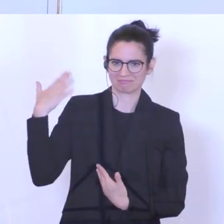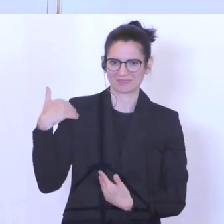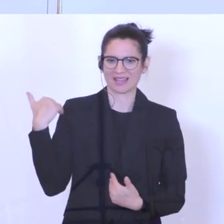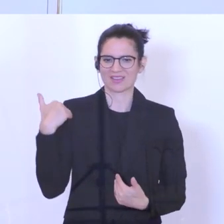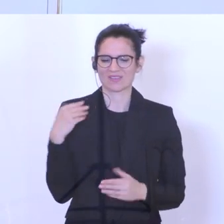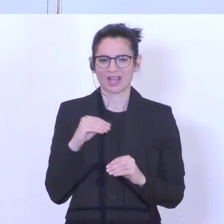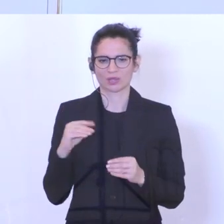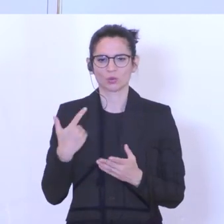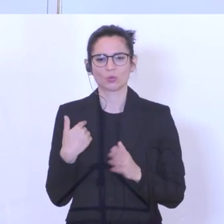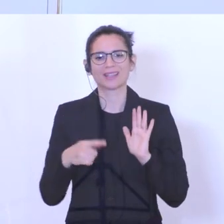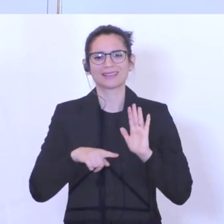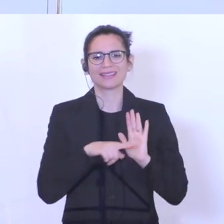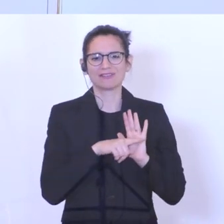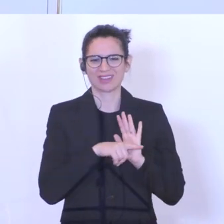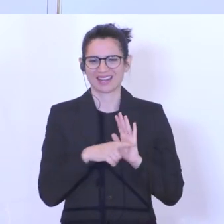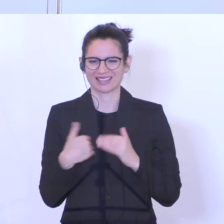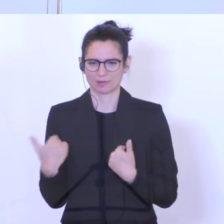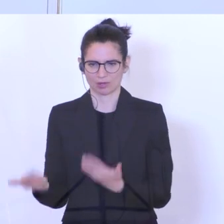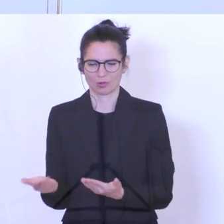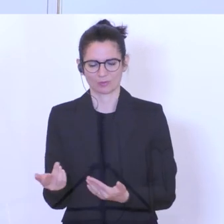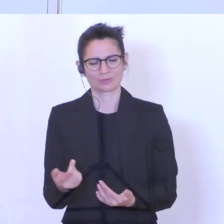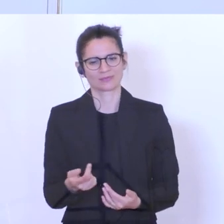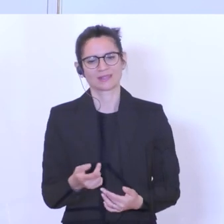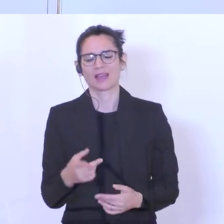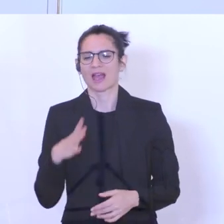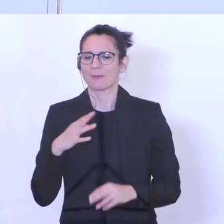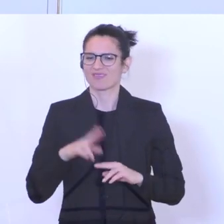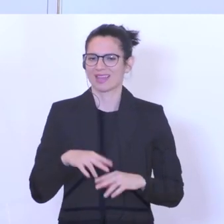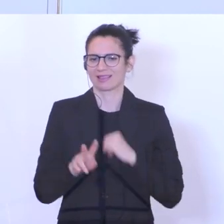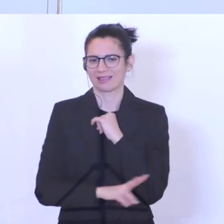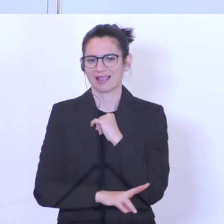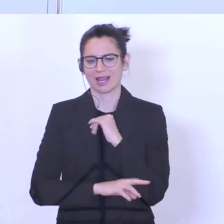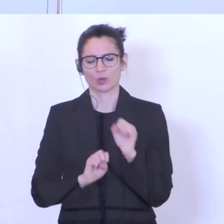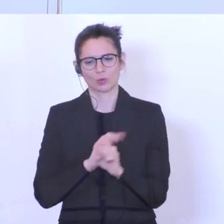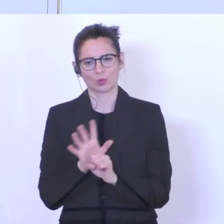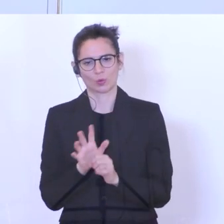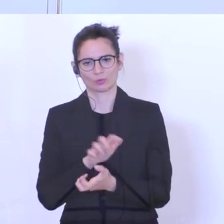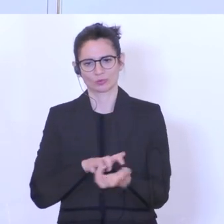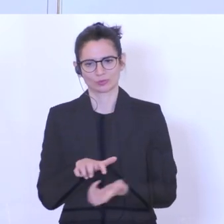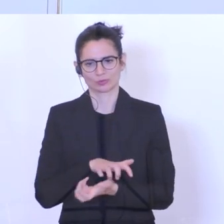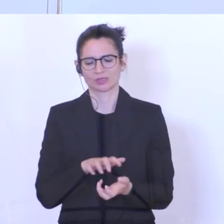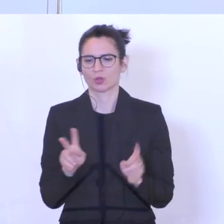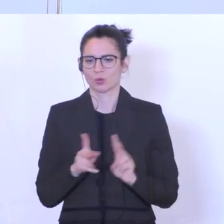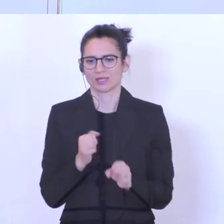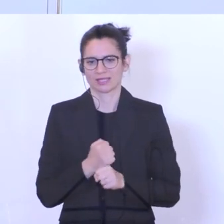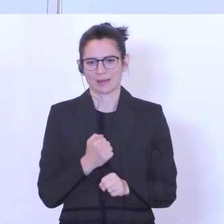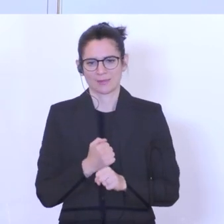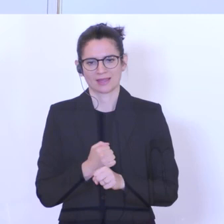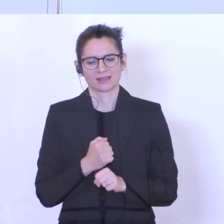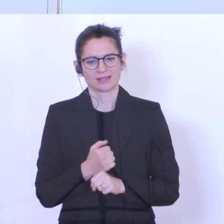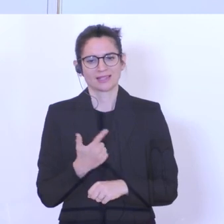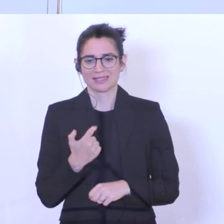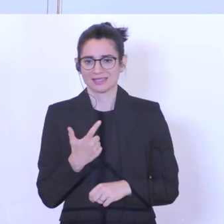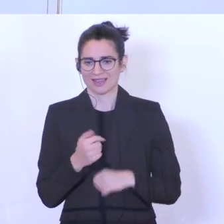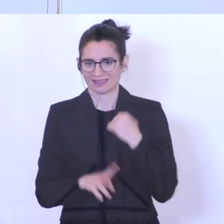Differenz abgegolten worden. Aber auch, wenn jetzt ein Lehrling in dieser Corona, in der Zeit der Kurzarbeit in das